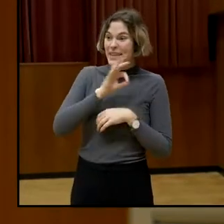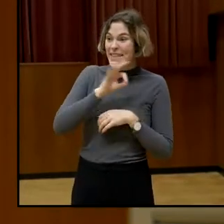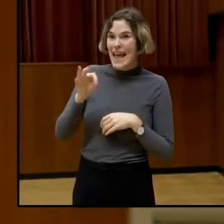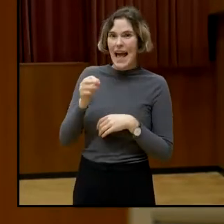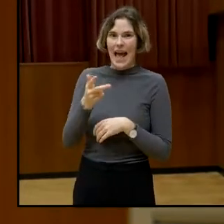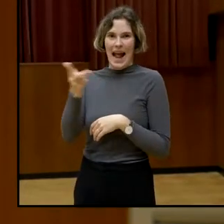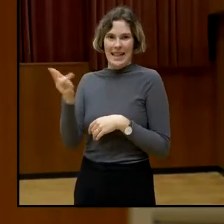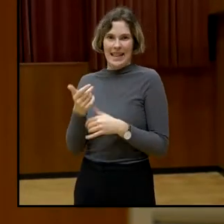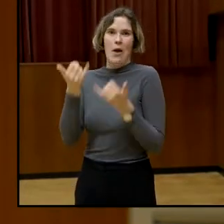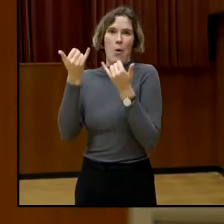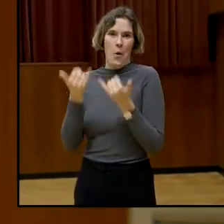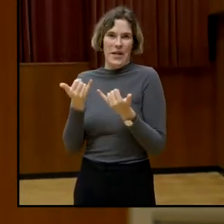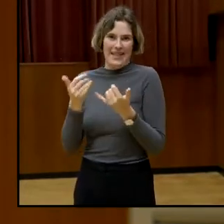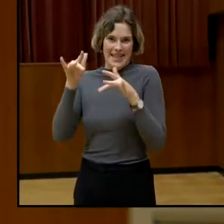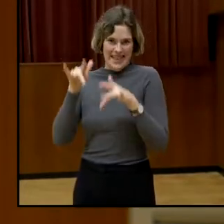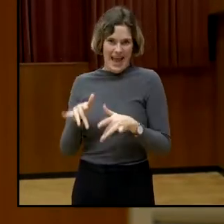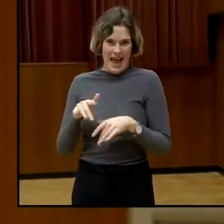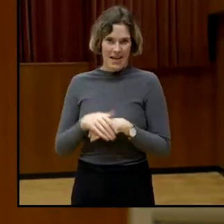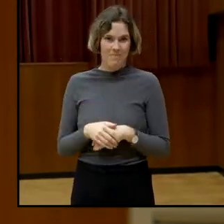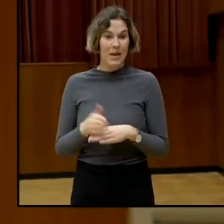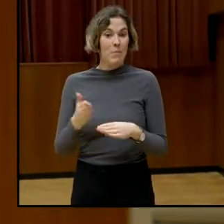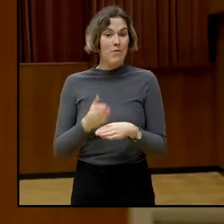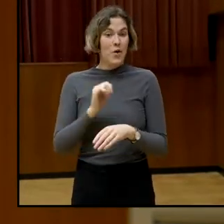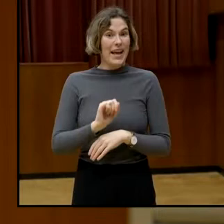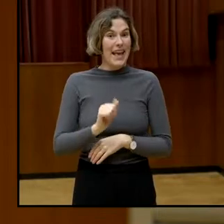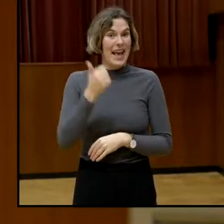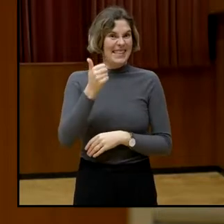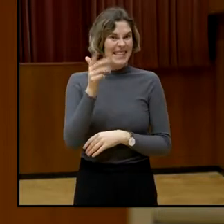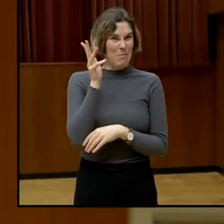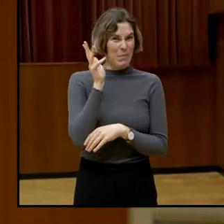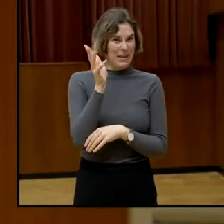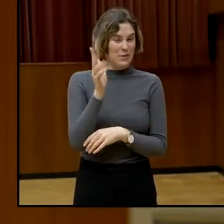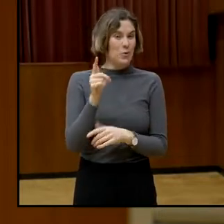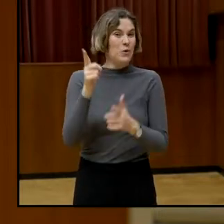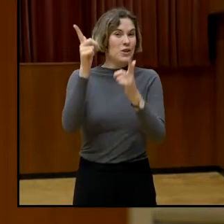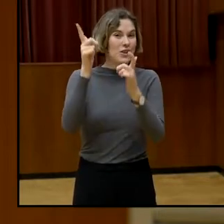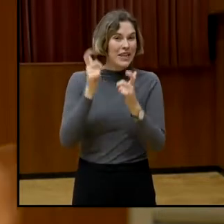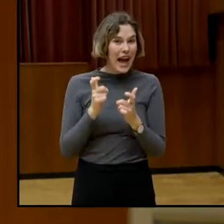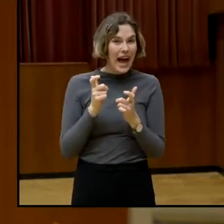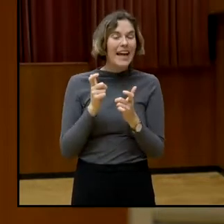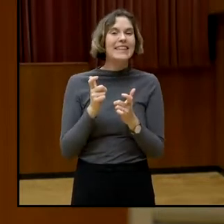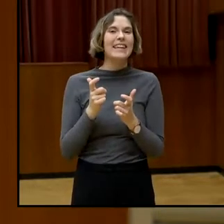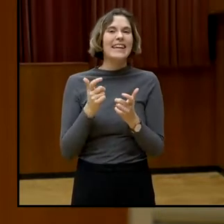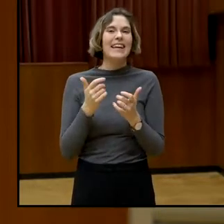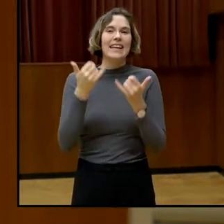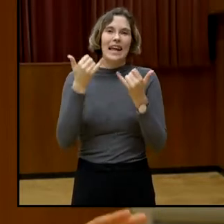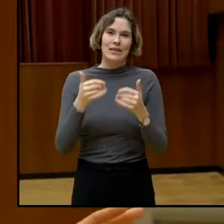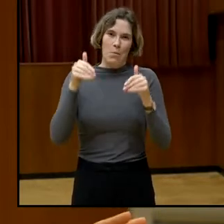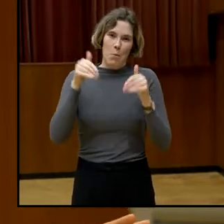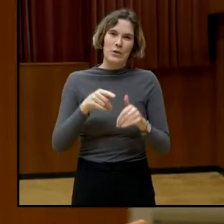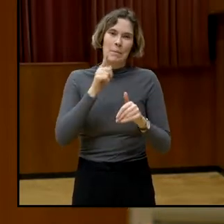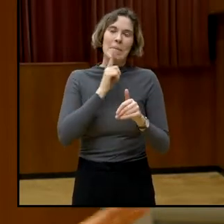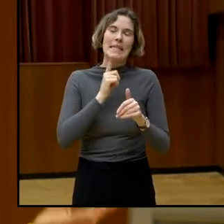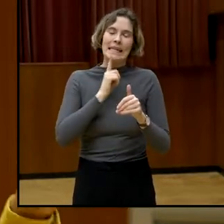Bevor wir mit der ersten Präsentation beginnen. Jetzt muss ich wieder ein bisschen ausholen.